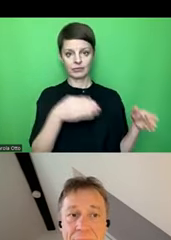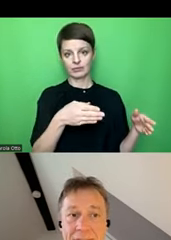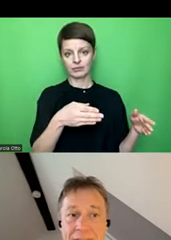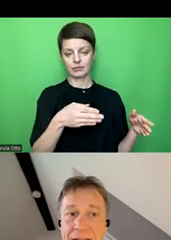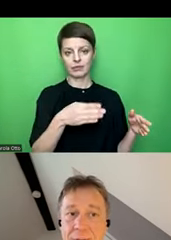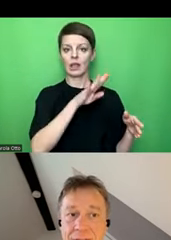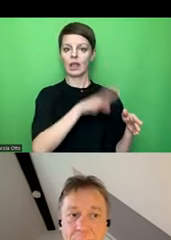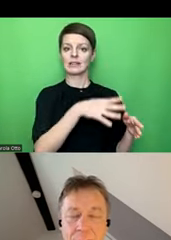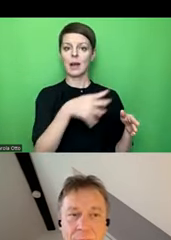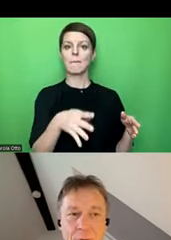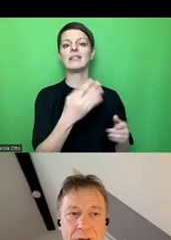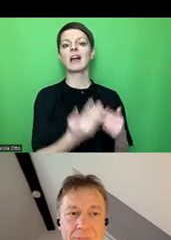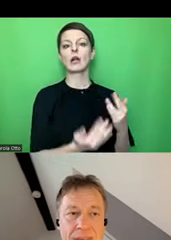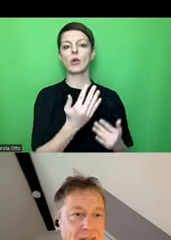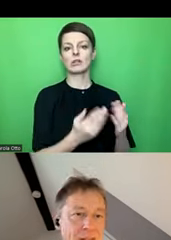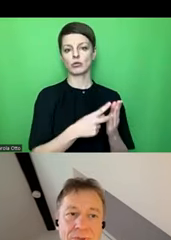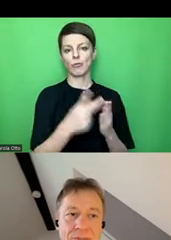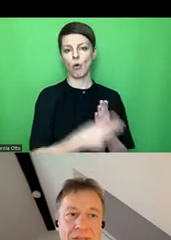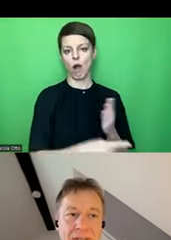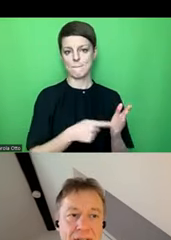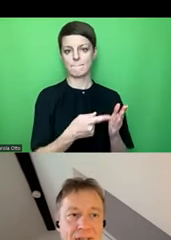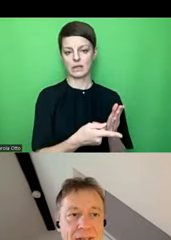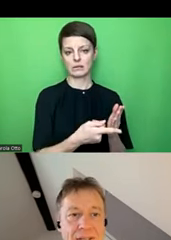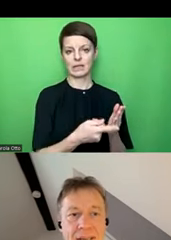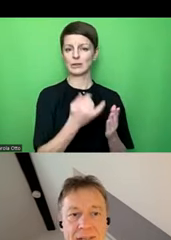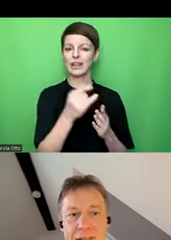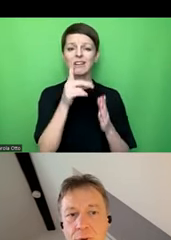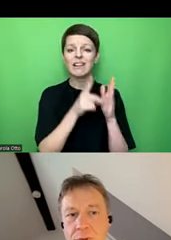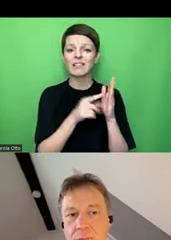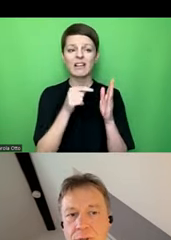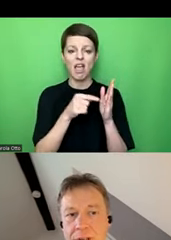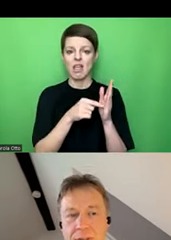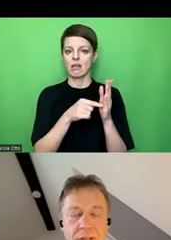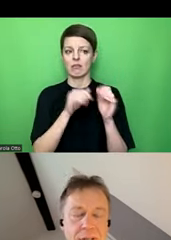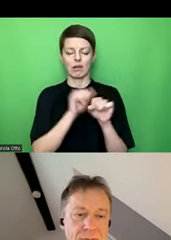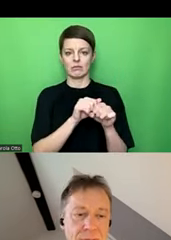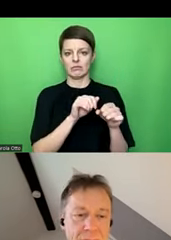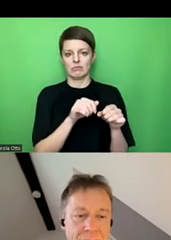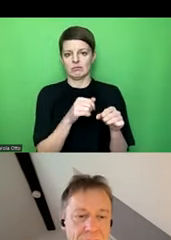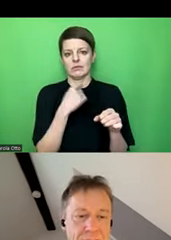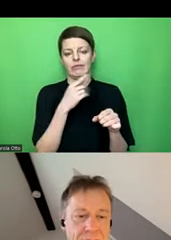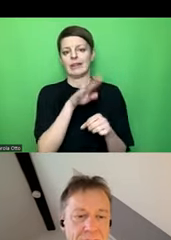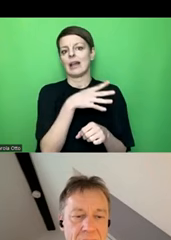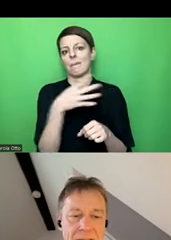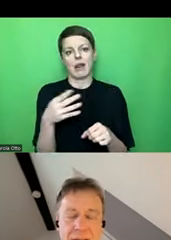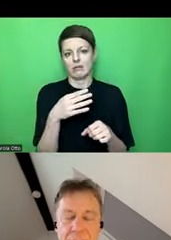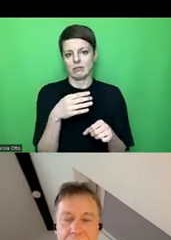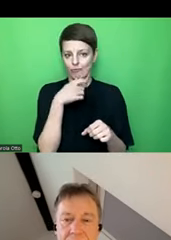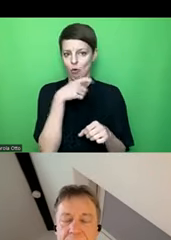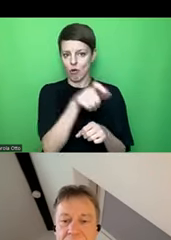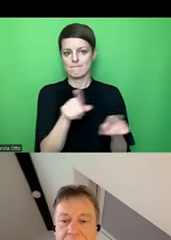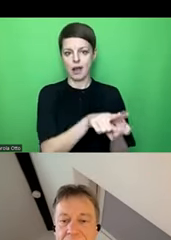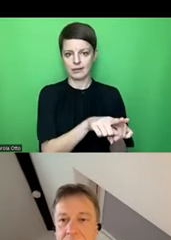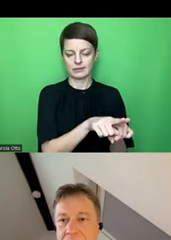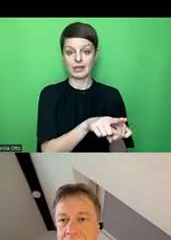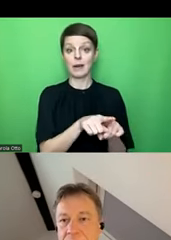Tabellenkalkulationsprogramm Excel, also jede Datei in Excel könnte man schlechthin als Tabelle bezeichnen, aber